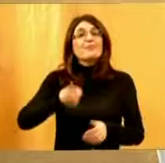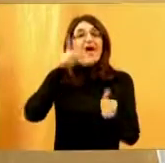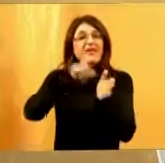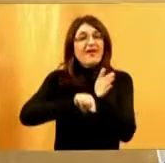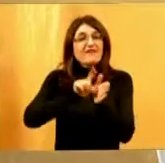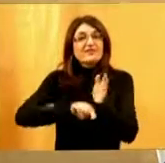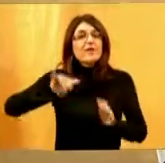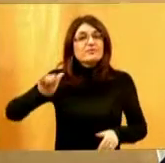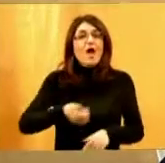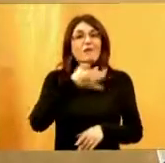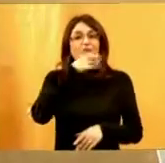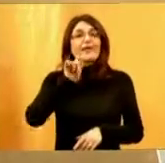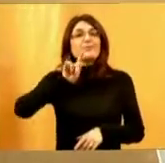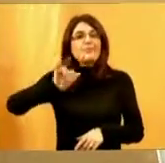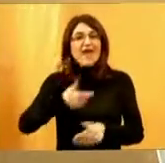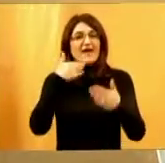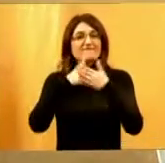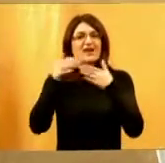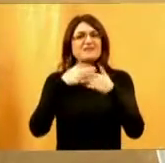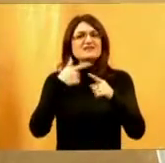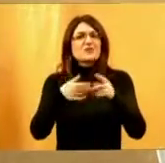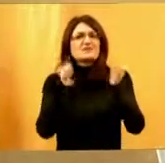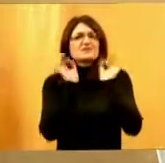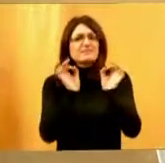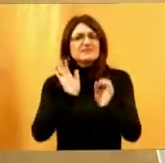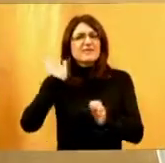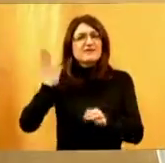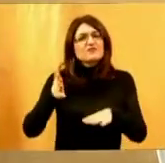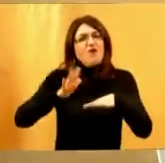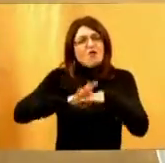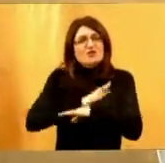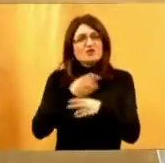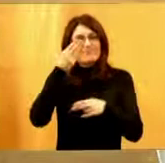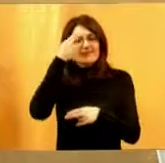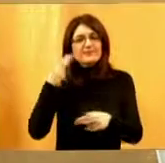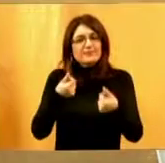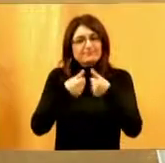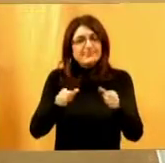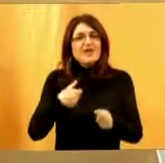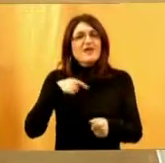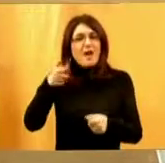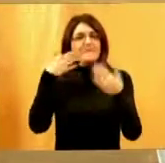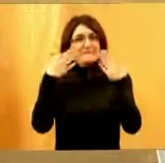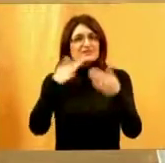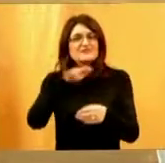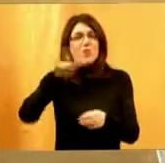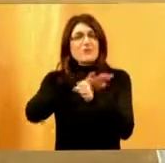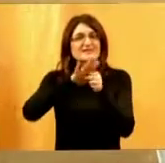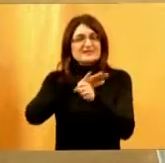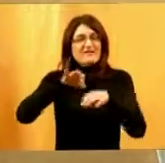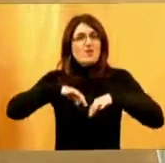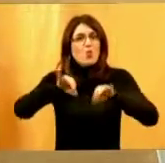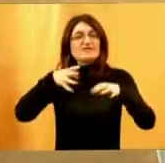najbolje i najkvalitetnije zbog specijalnog njihovog senzibiliteta. Pozdravljam sve moje u Savskoj 19.